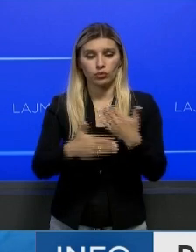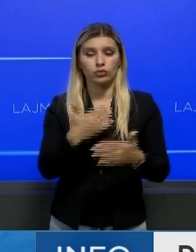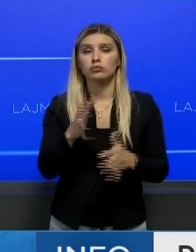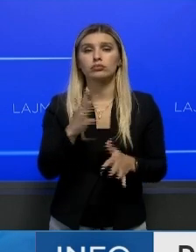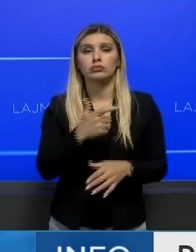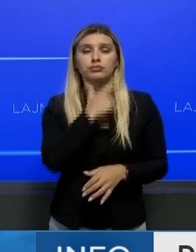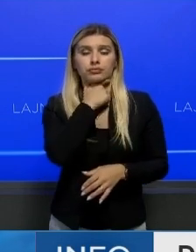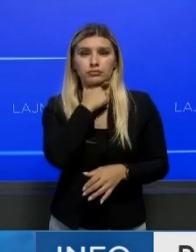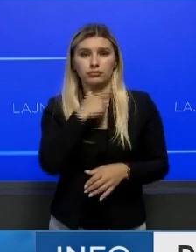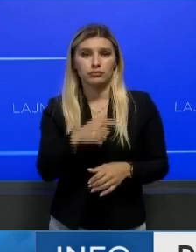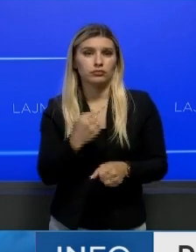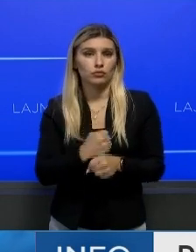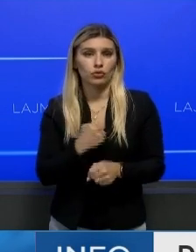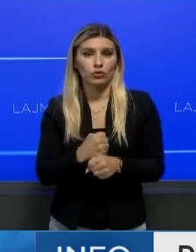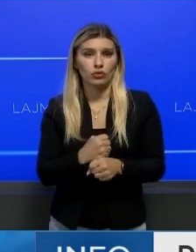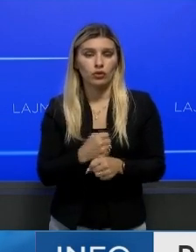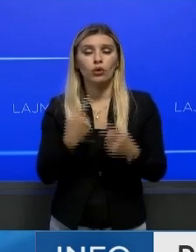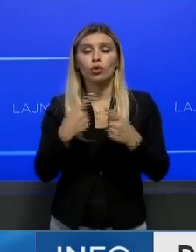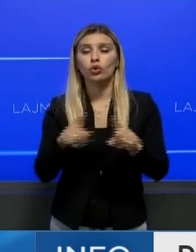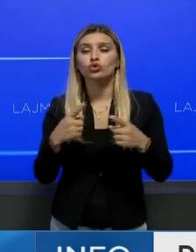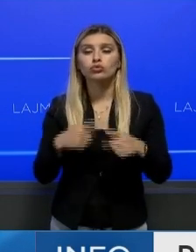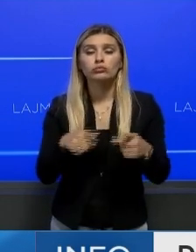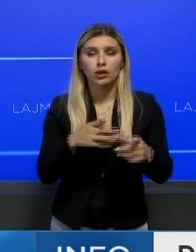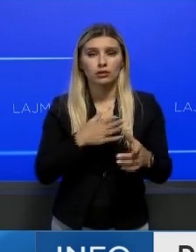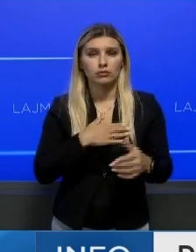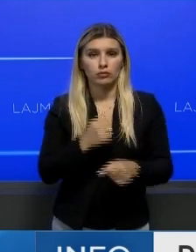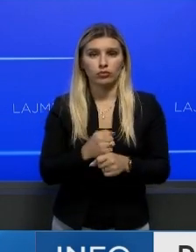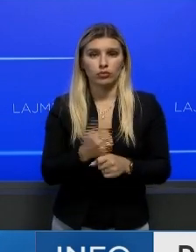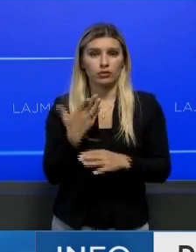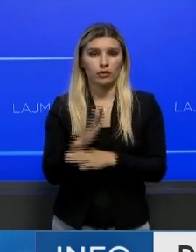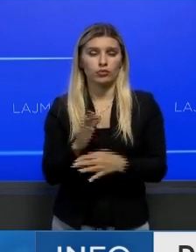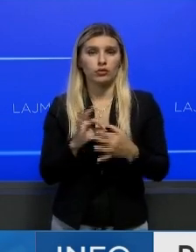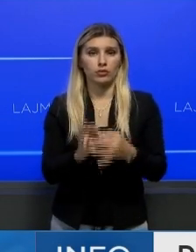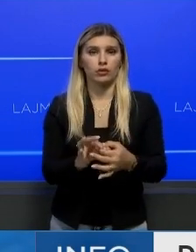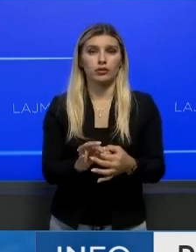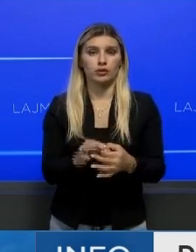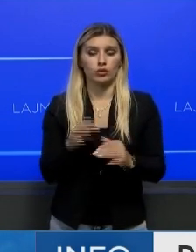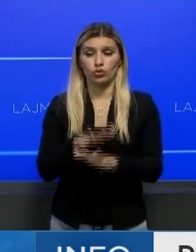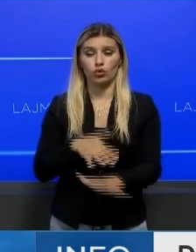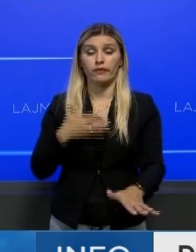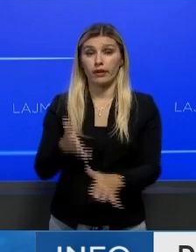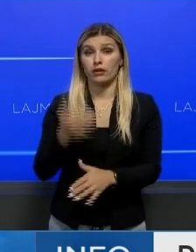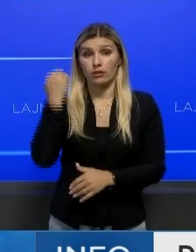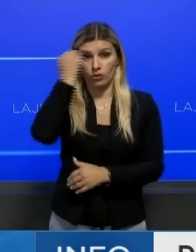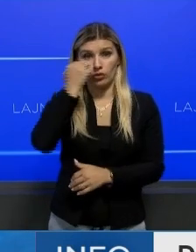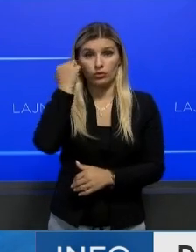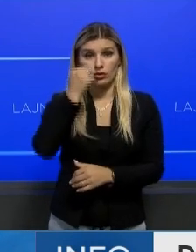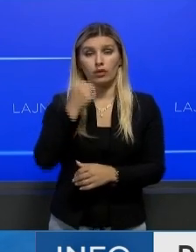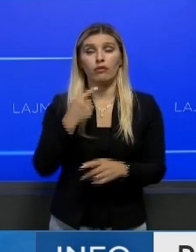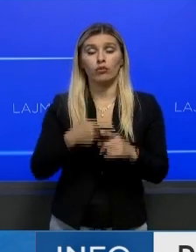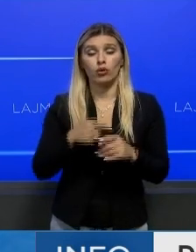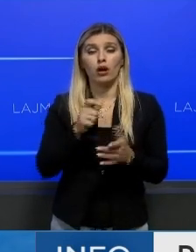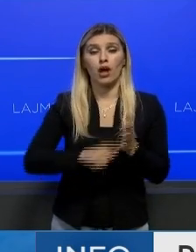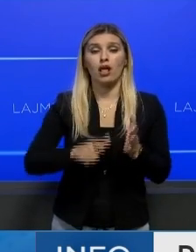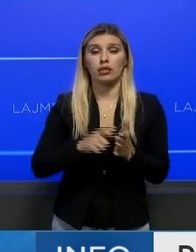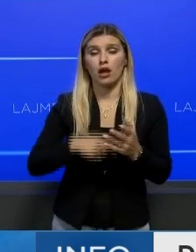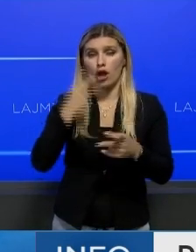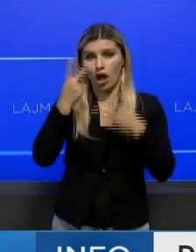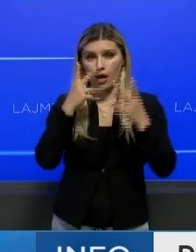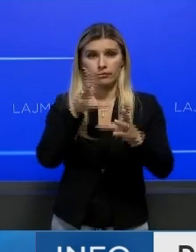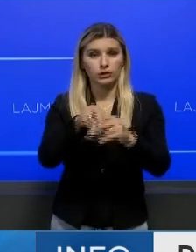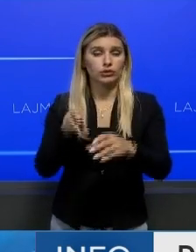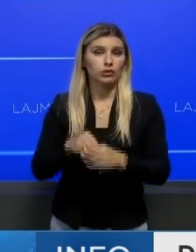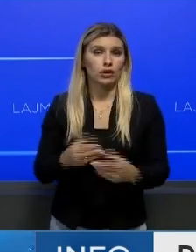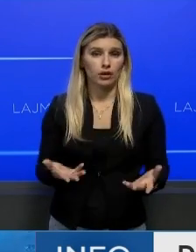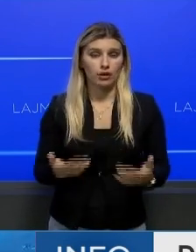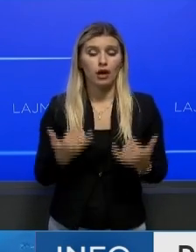për para të proceseve që ndërlidhen me punën tonë si deputet të kuvendit të Kosovës dhe si deputet antartë komisioneve për